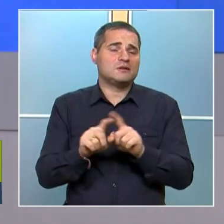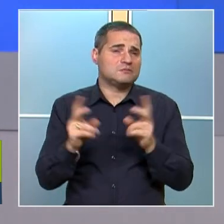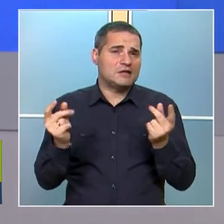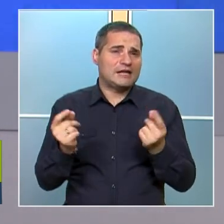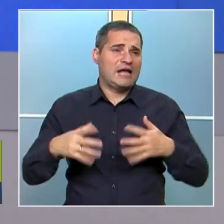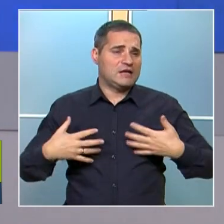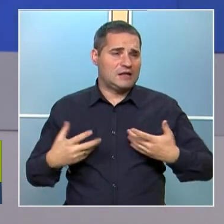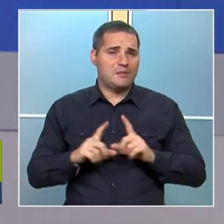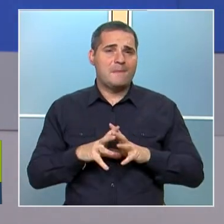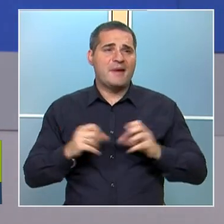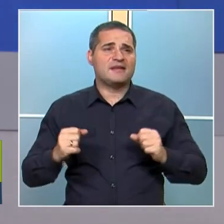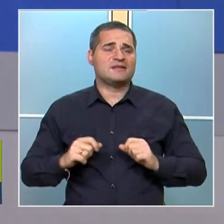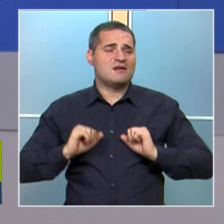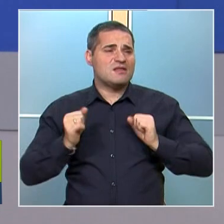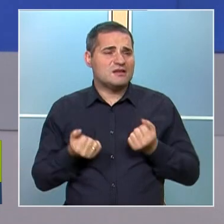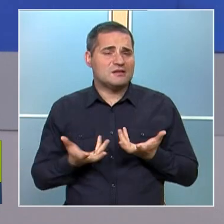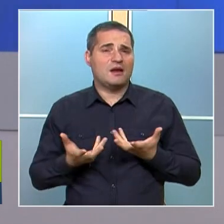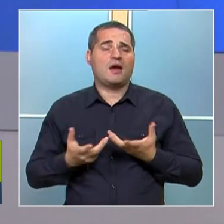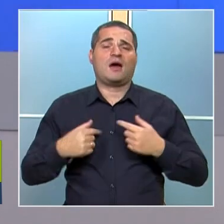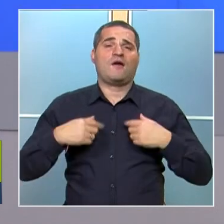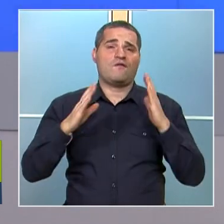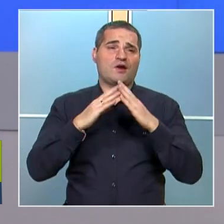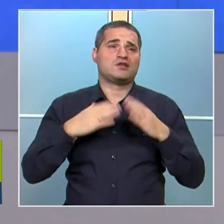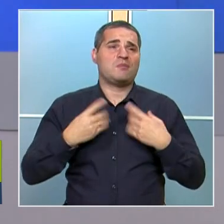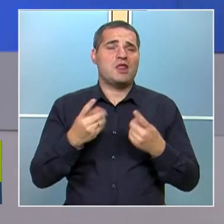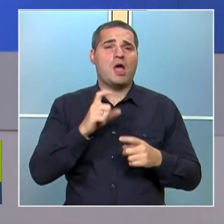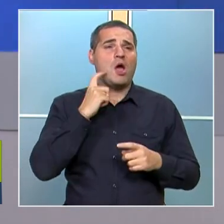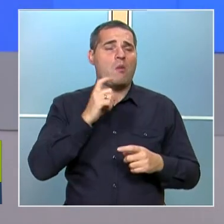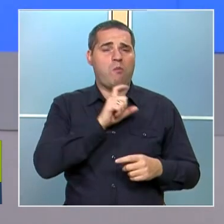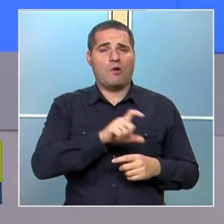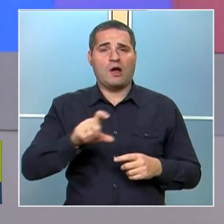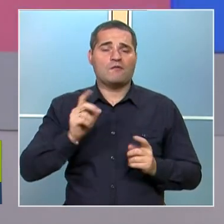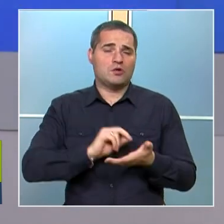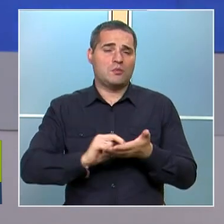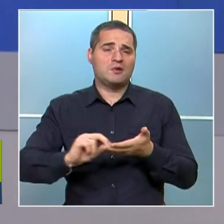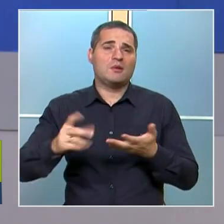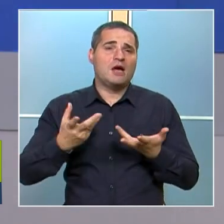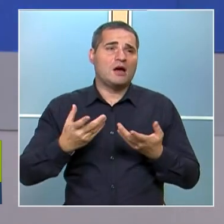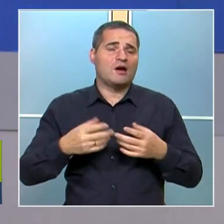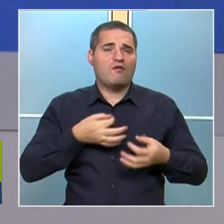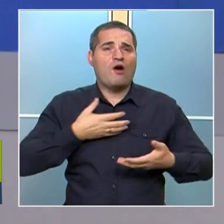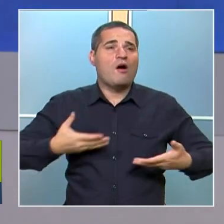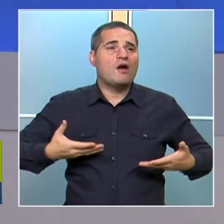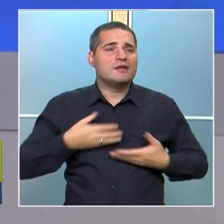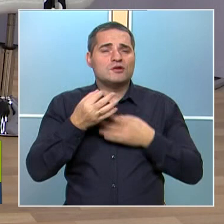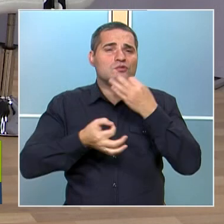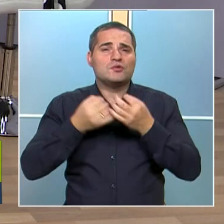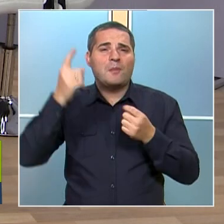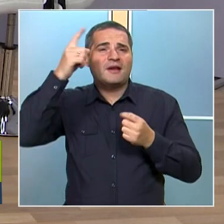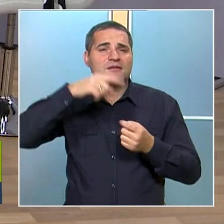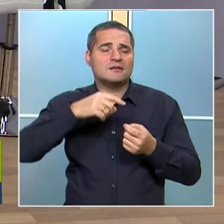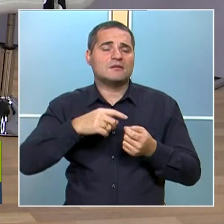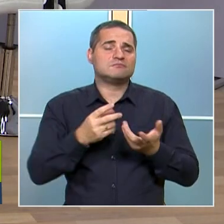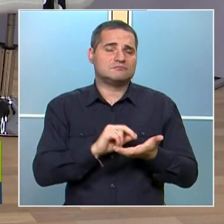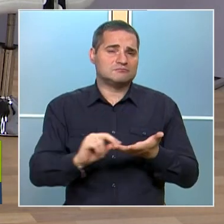с радост, без насилие. Например, ние вкъщи имаме ни буркани, в които пишем какво интересно ни се случило през дения. Може